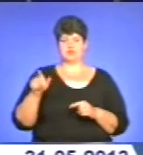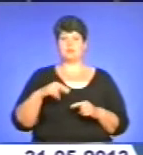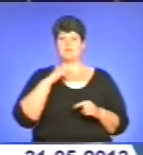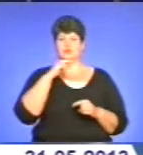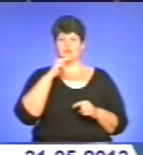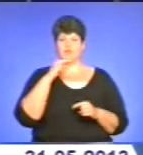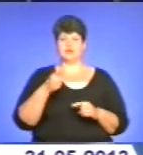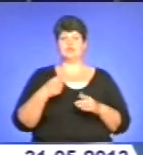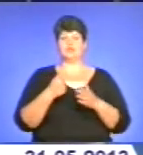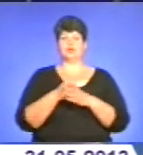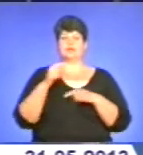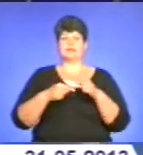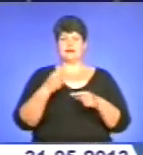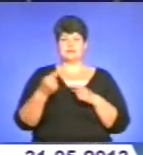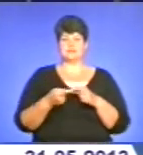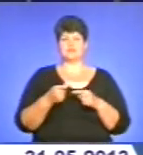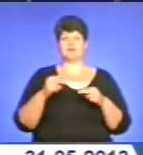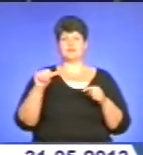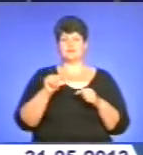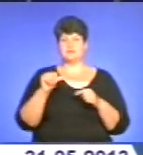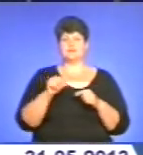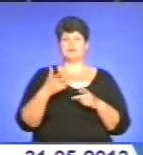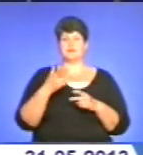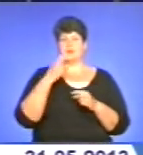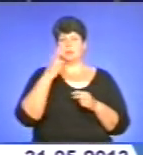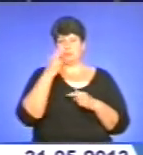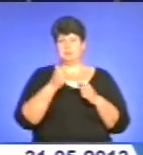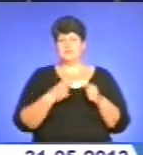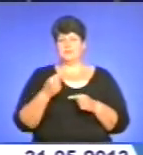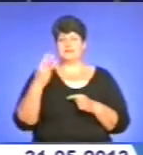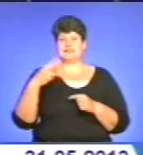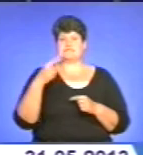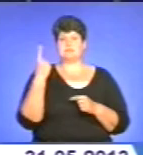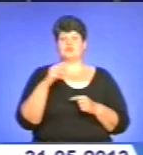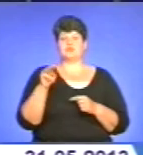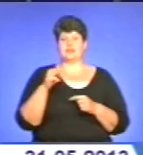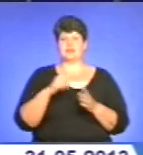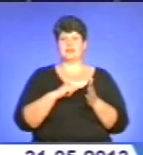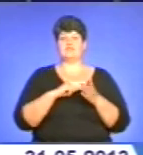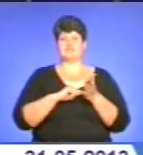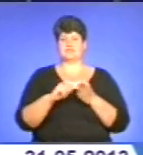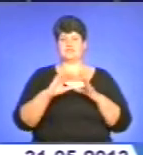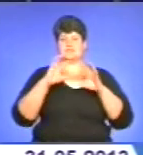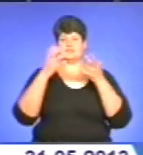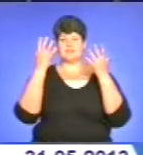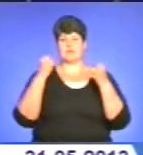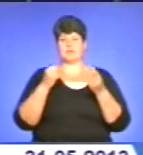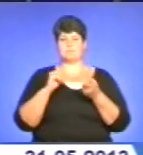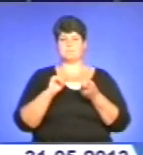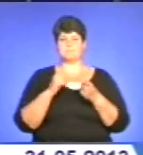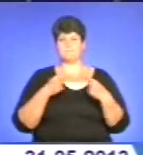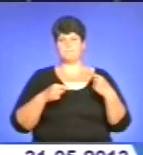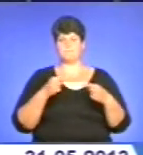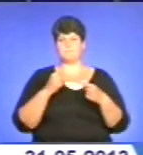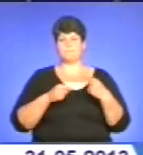увагу до наслідків цієї шкідливої звички, 31 травня відзначають Всесвітній день боротьби з тюйнопаління. З цієї